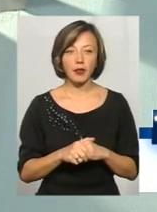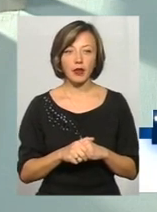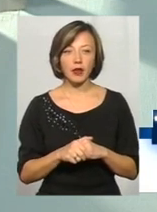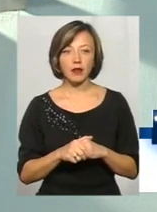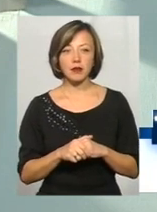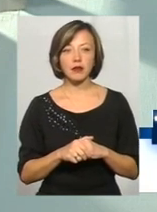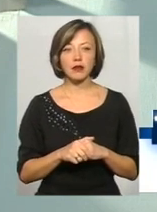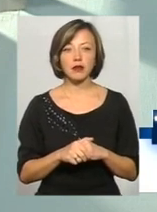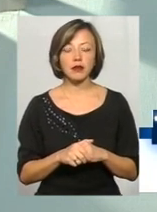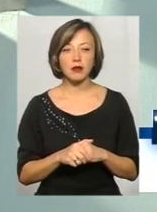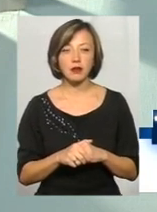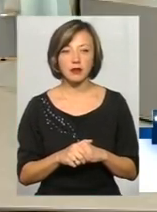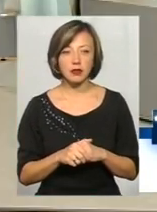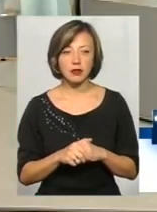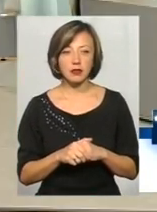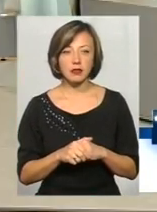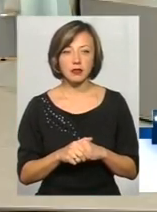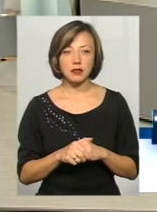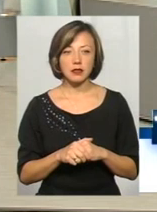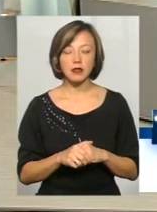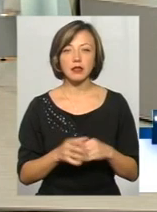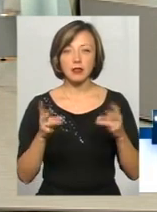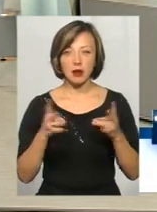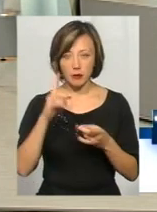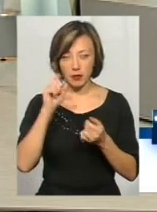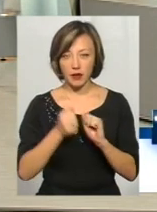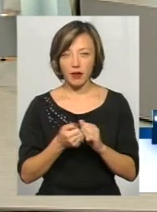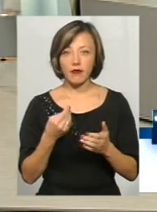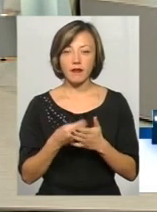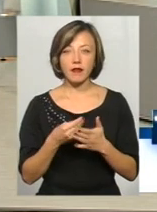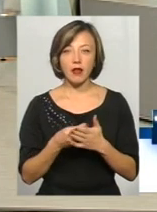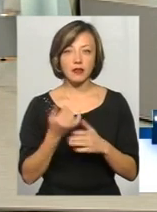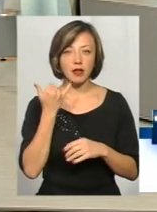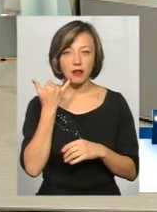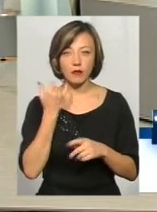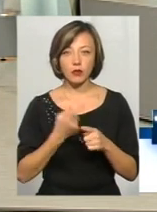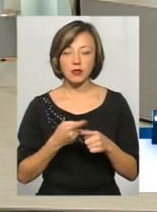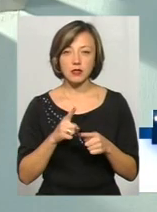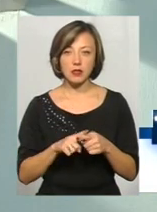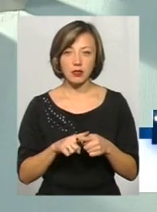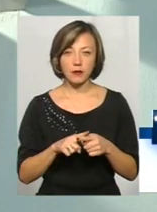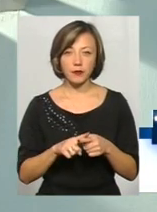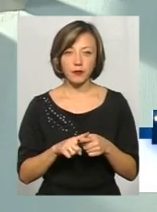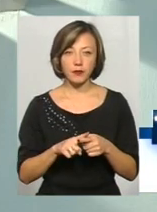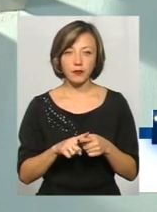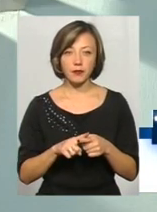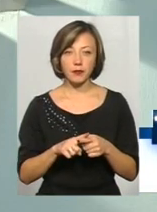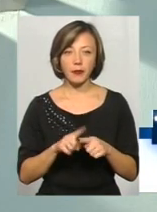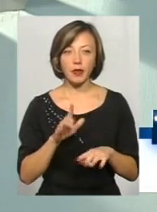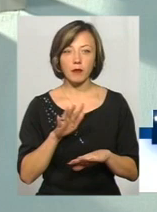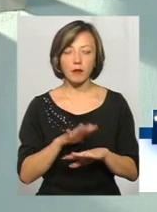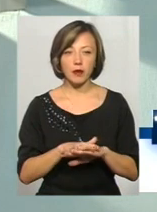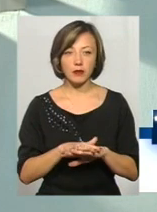Проте слід пам'ятати, що фінансовий телефон – це є в банку,